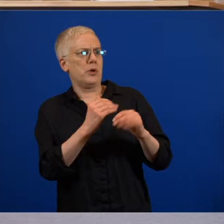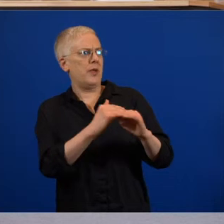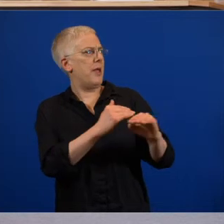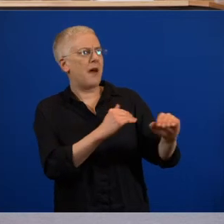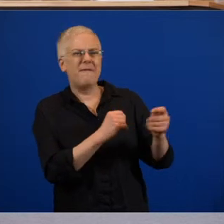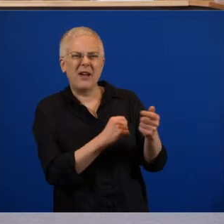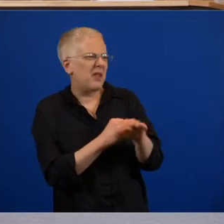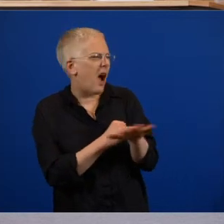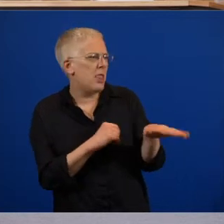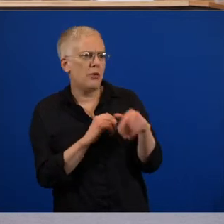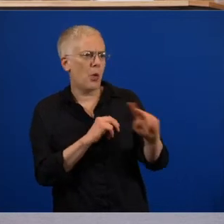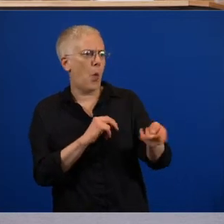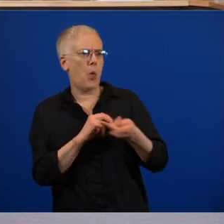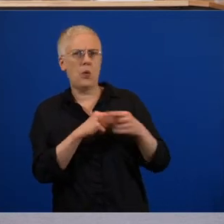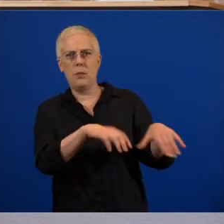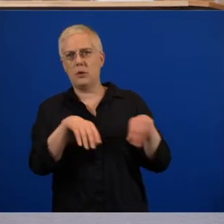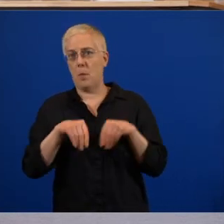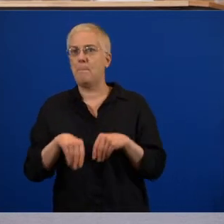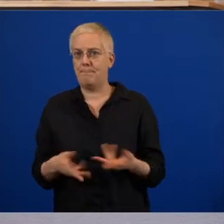Herr Hadler.